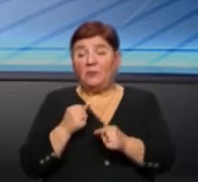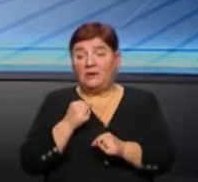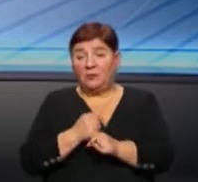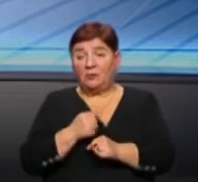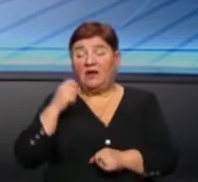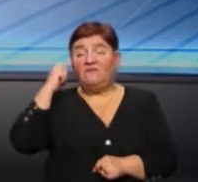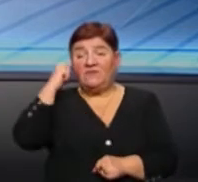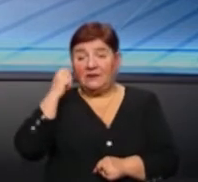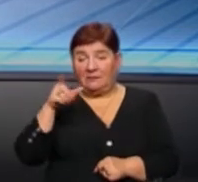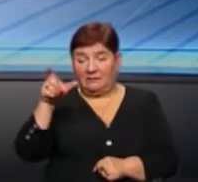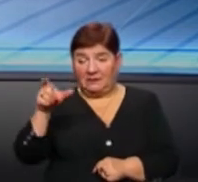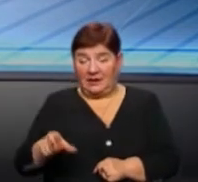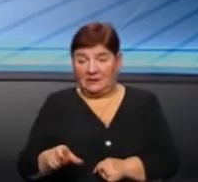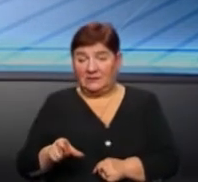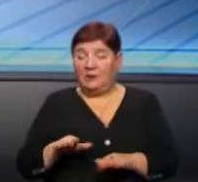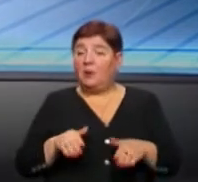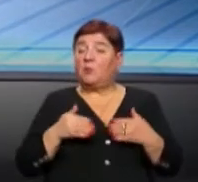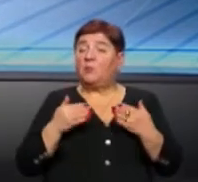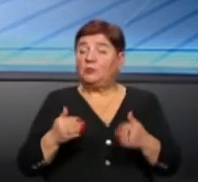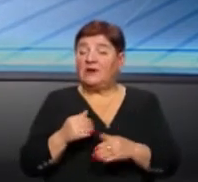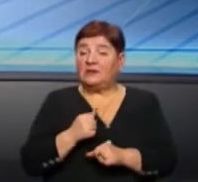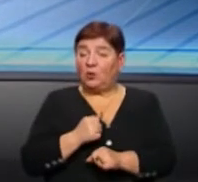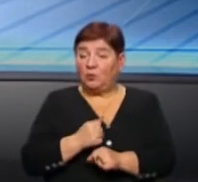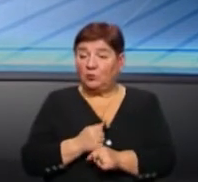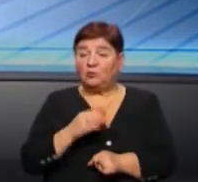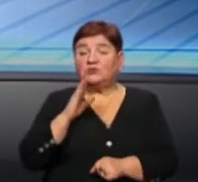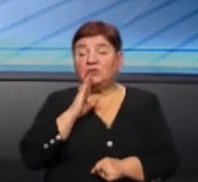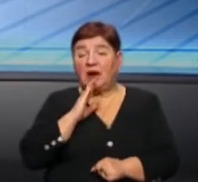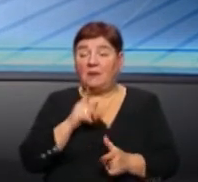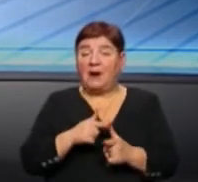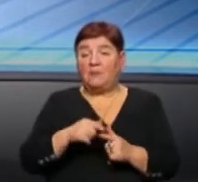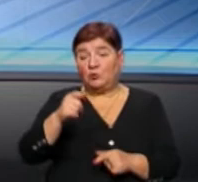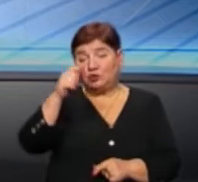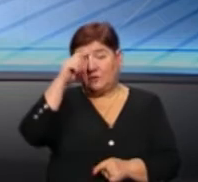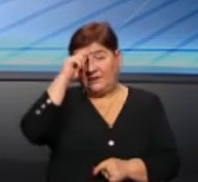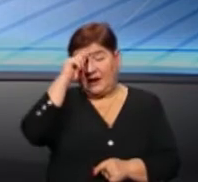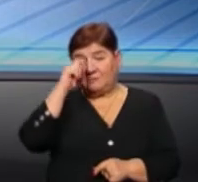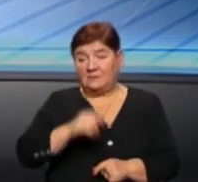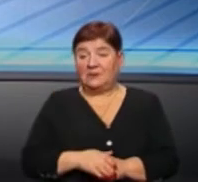вік кандидатів, пропонувати роботу лише жінкам чи чоловікам.